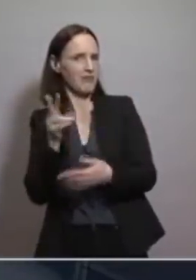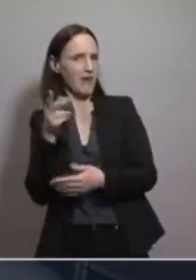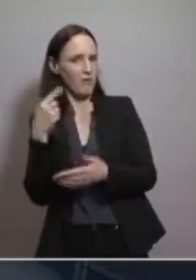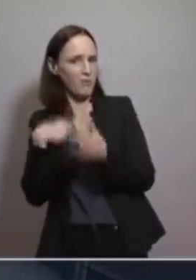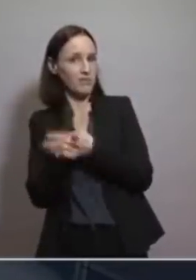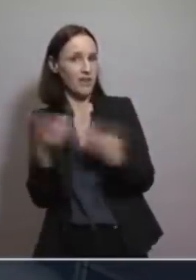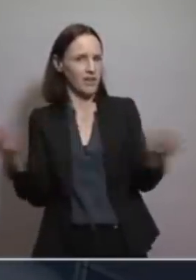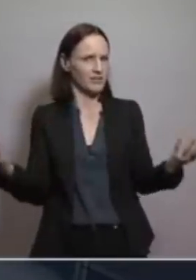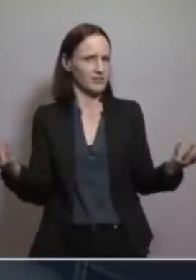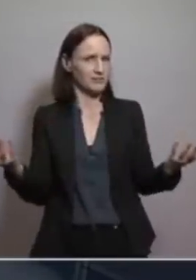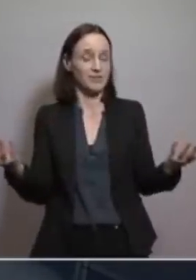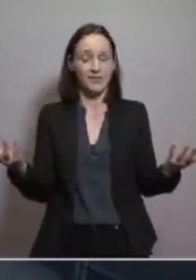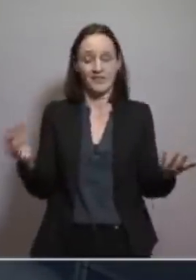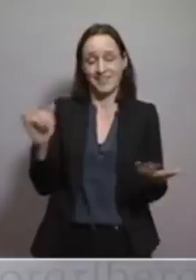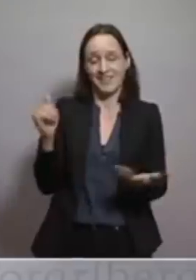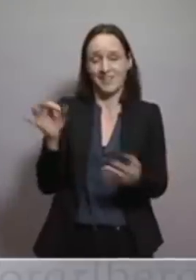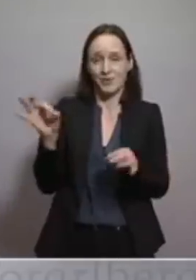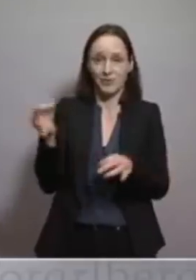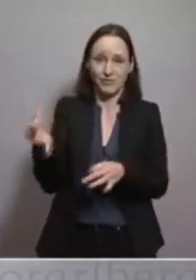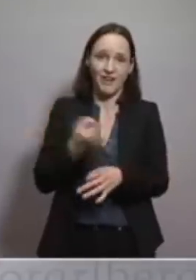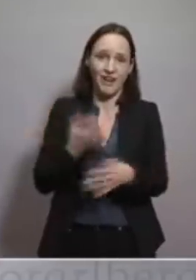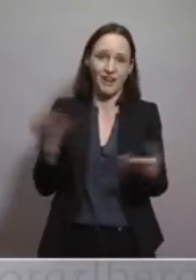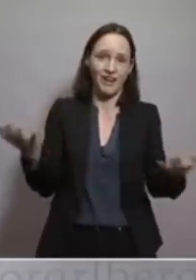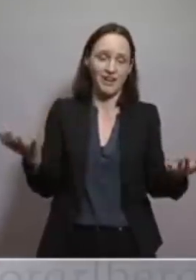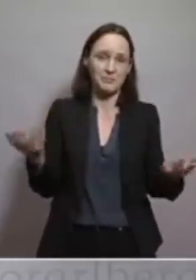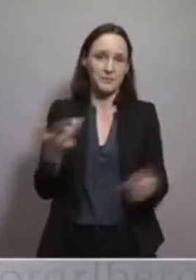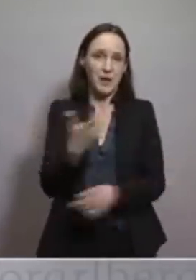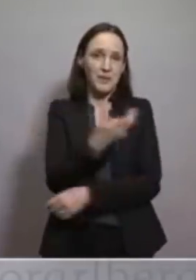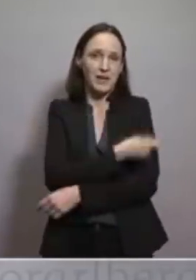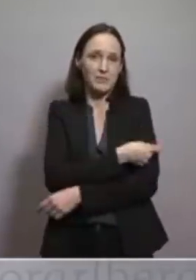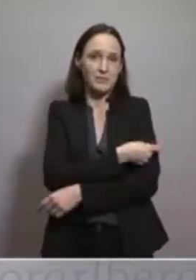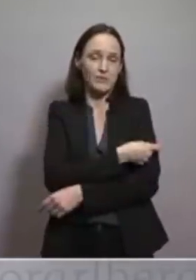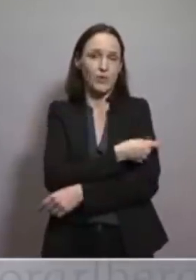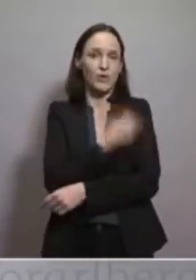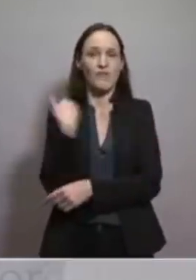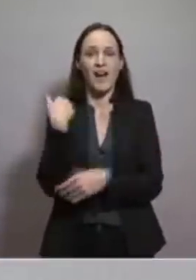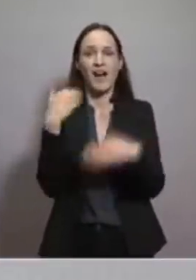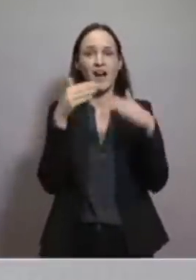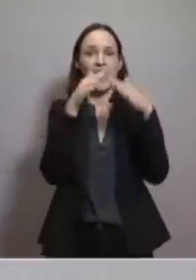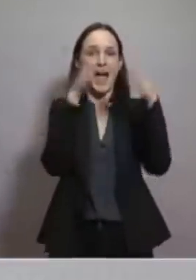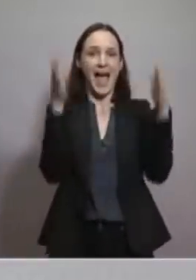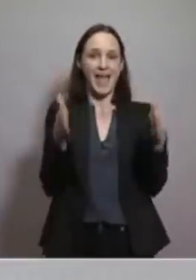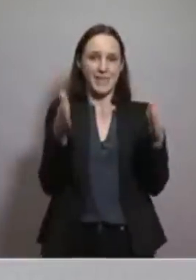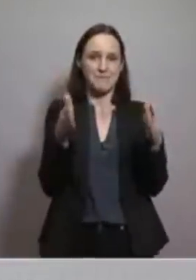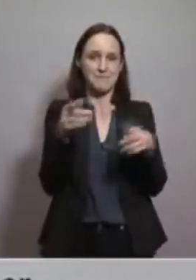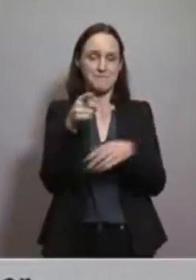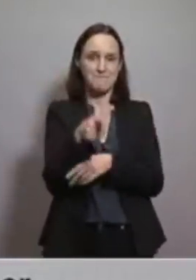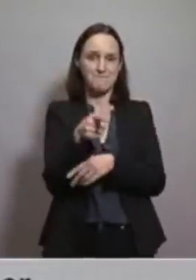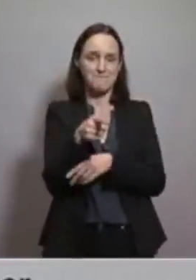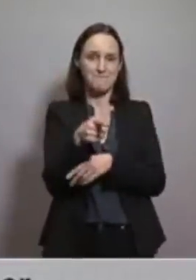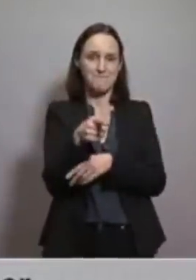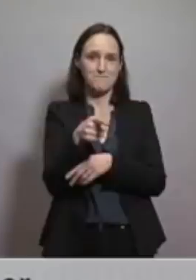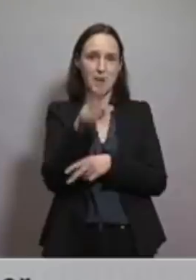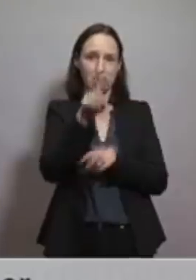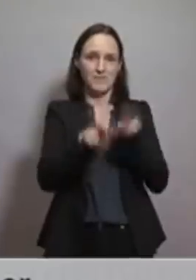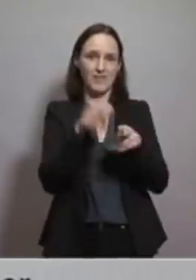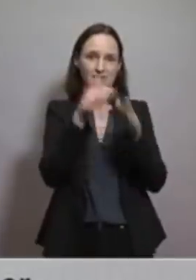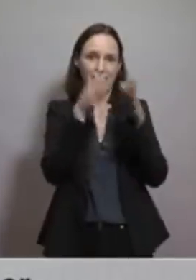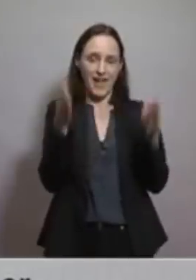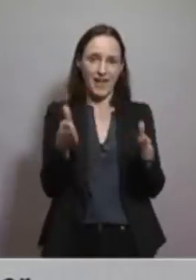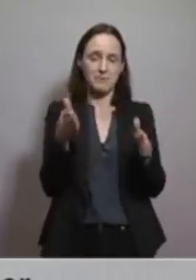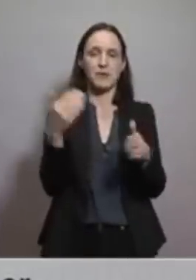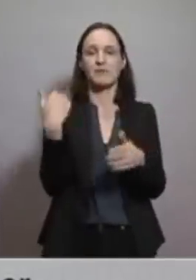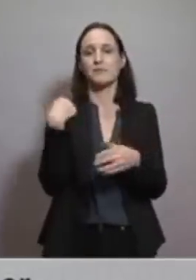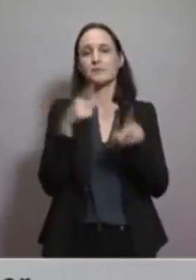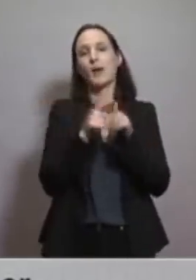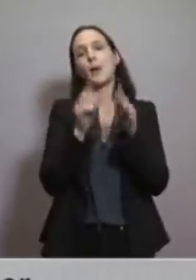das ist ja eine berechtigte Frage, aber die Impfung selber ist ja am Heim durchgeführt worden. Und da war es eigentlich die Bitte von mir auch an